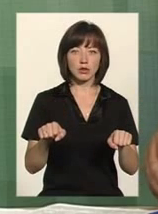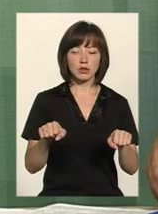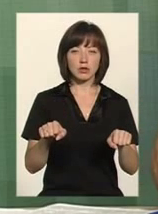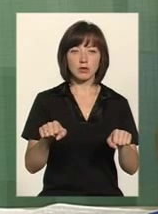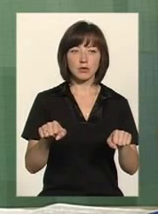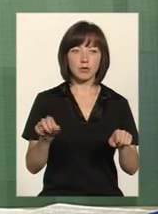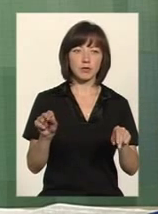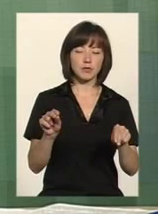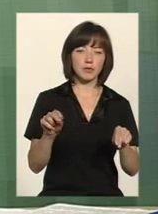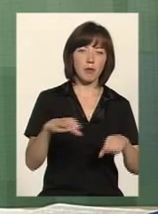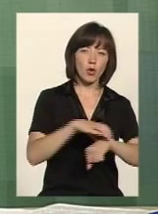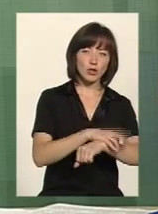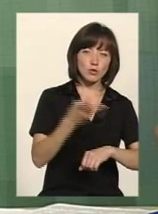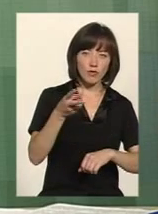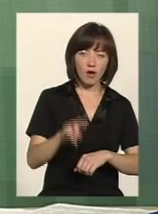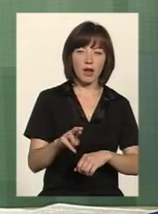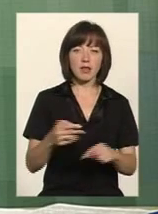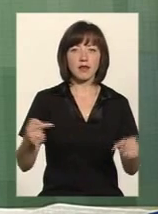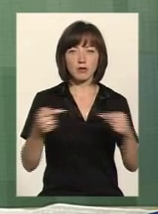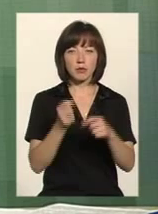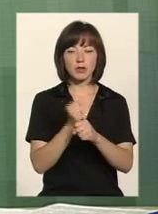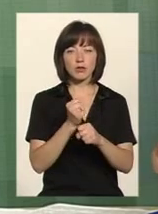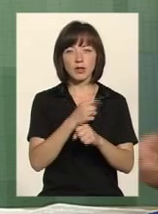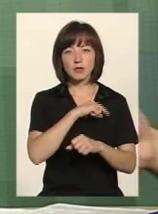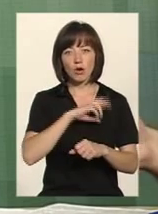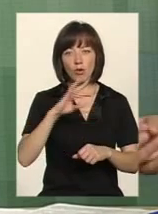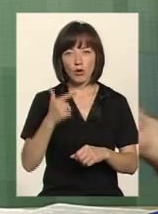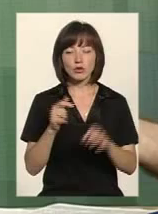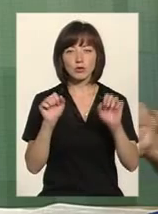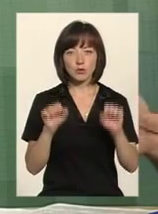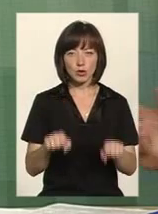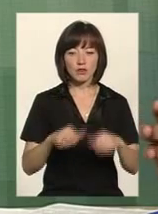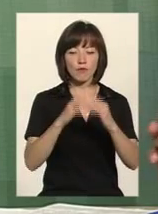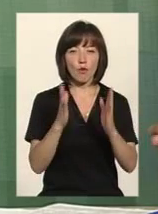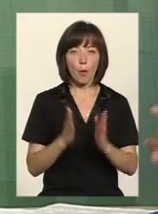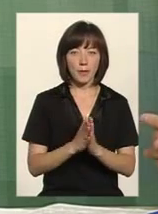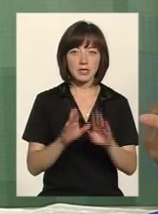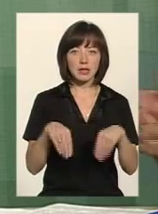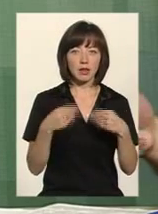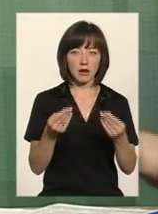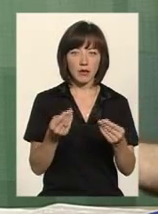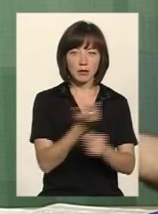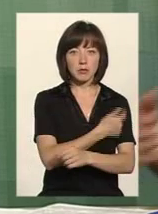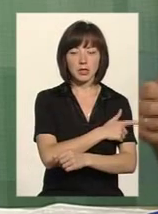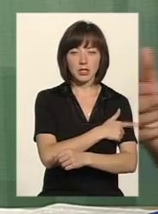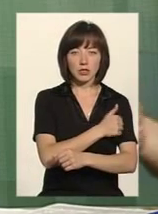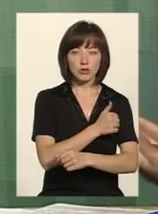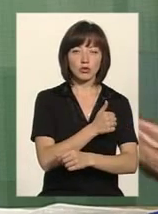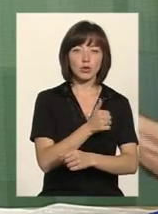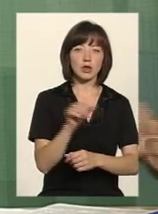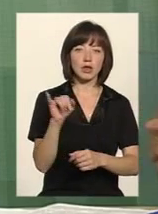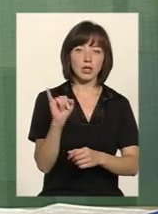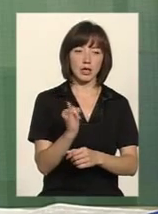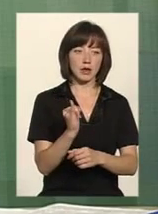протезування, де будуть, відповідно, працювати психологи. І ми зможемо тут кудись в комплексі надавати і протезування, і